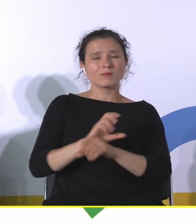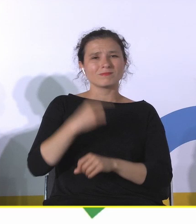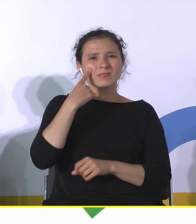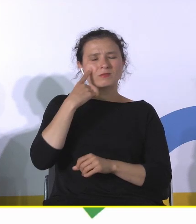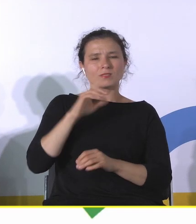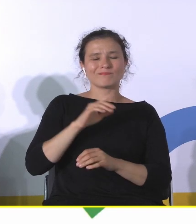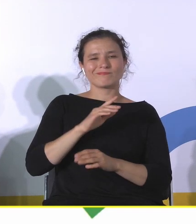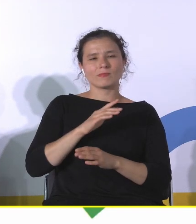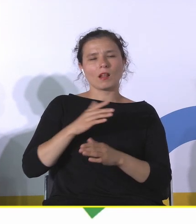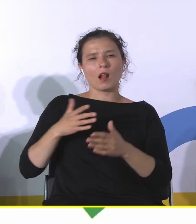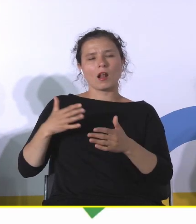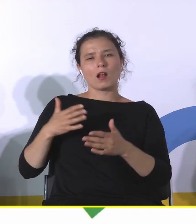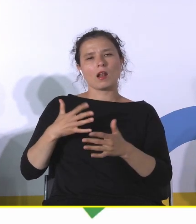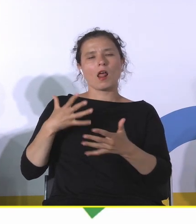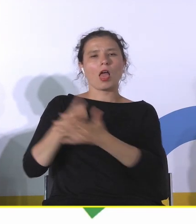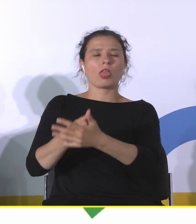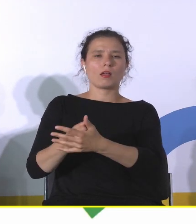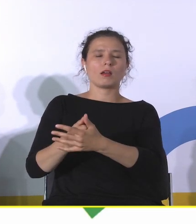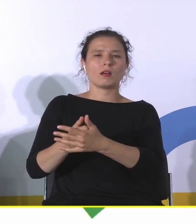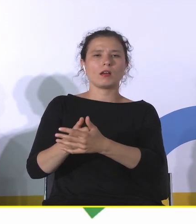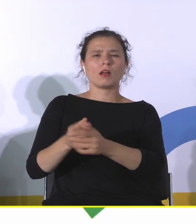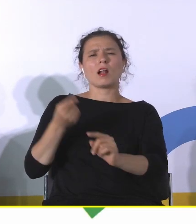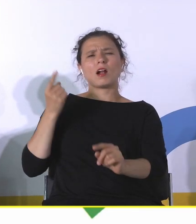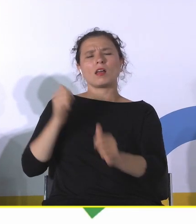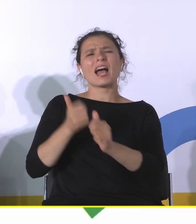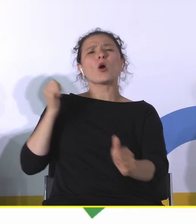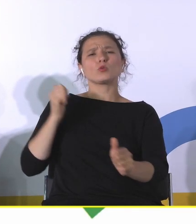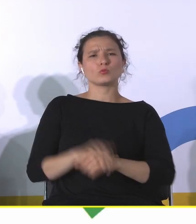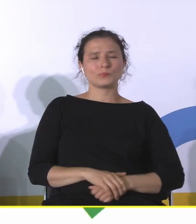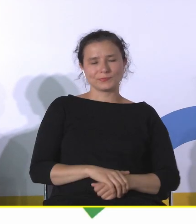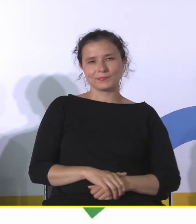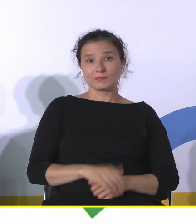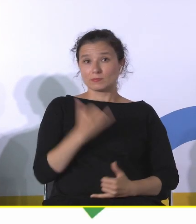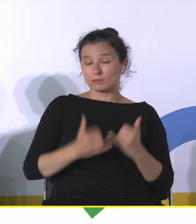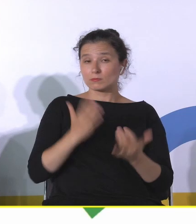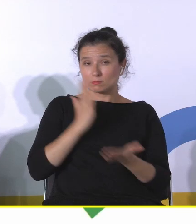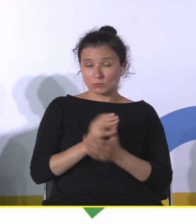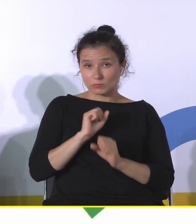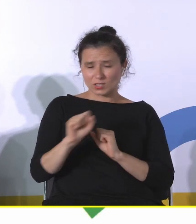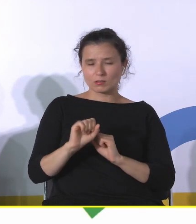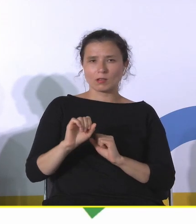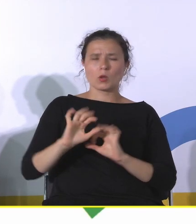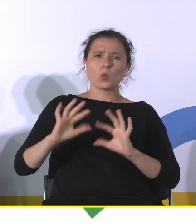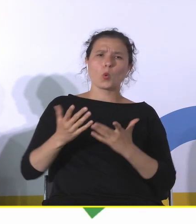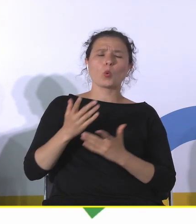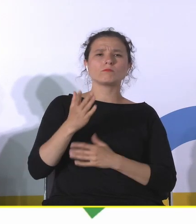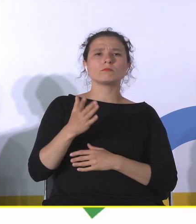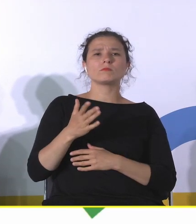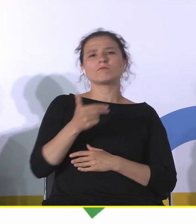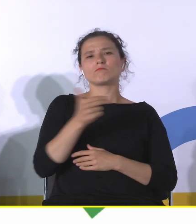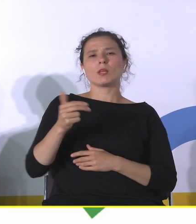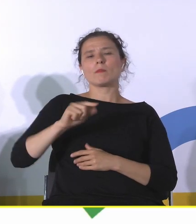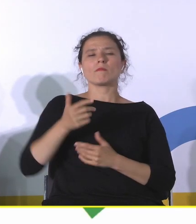końcu. A jeżeli już jest, to jest taką masą, z której możemy coś nowego ulepić.